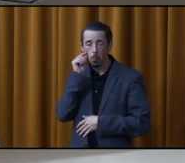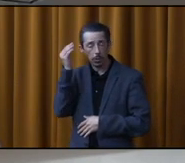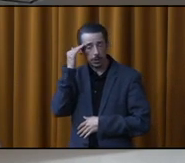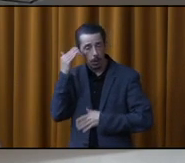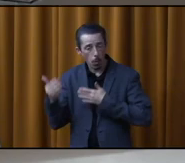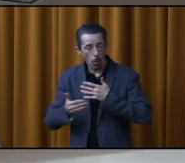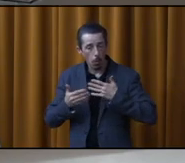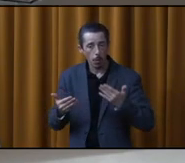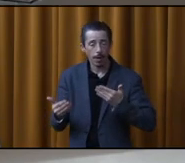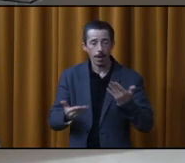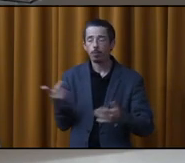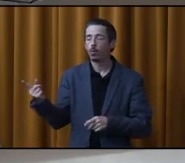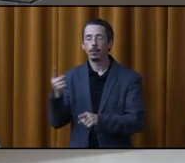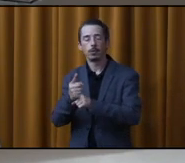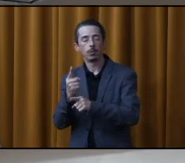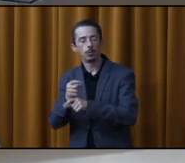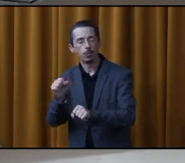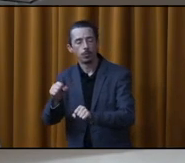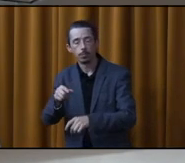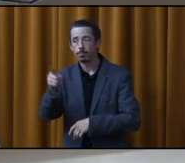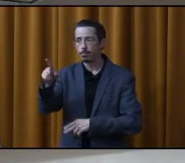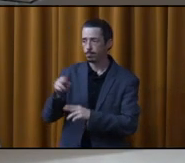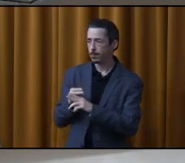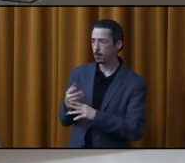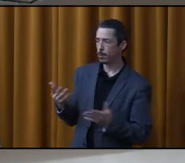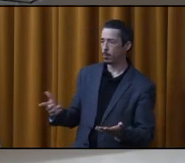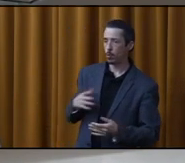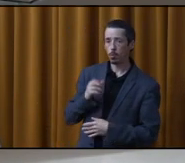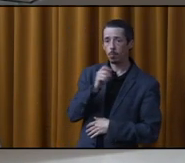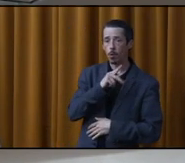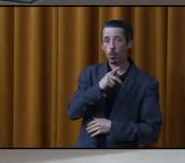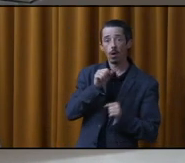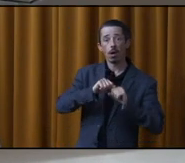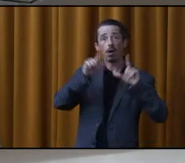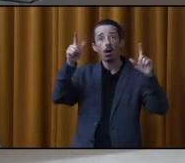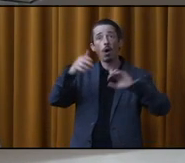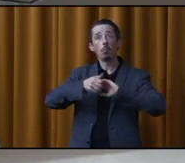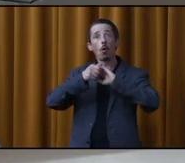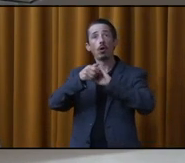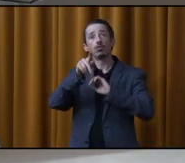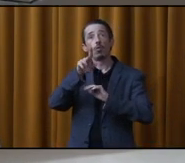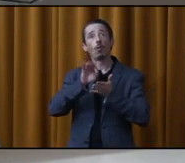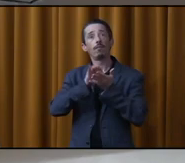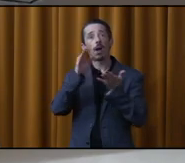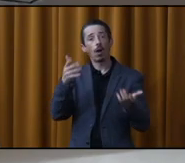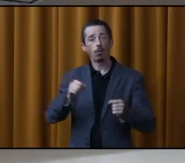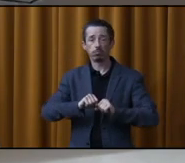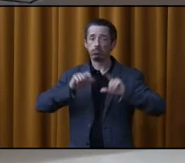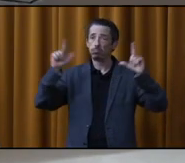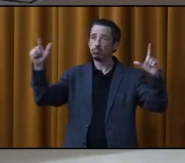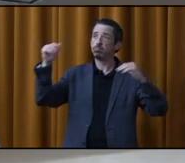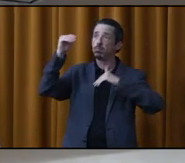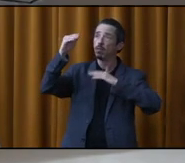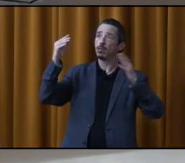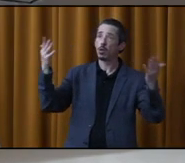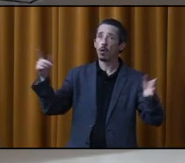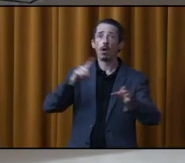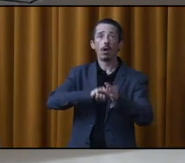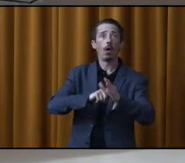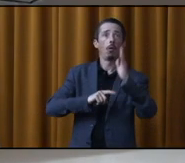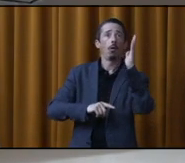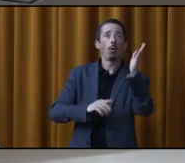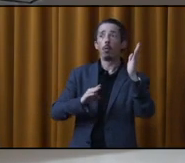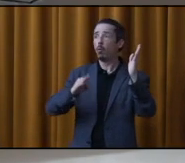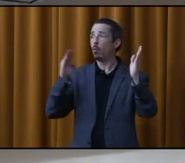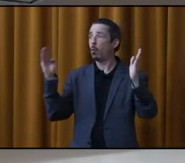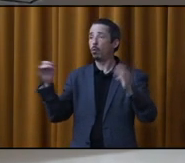il faudrait peut-être agir et dire à M. Hanouk d'enlever le remarquage à vos frais, ou de mettre un écriteau qui dit de telle heure à telle heure,